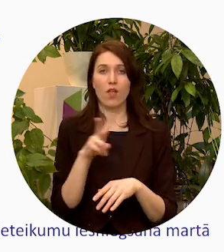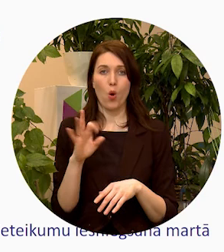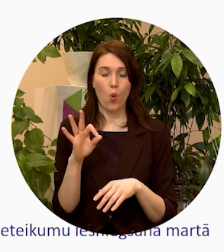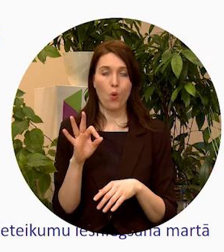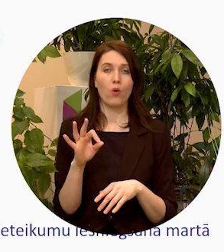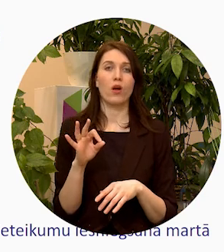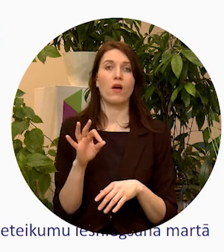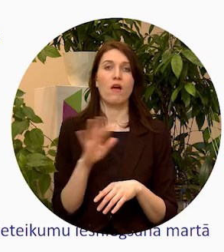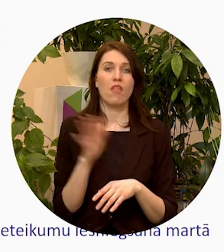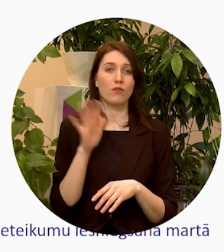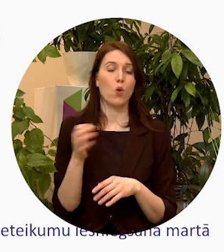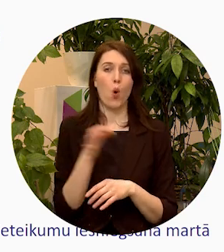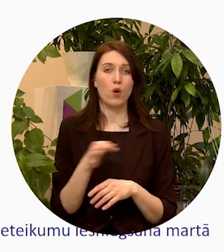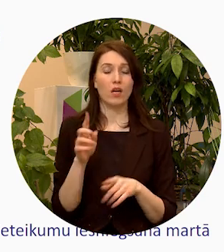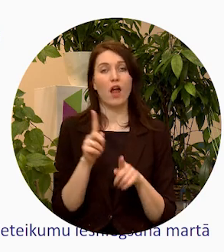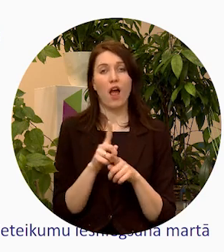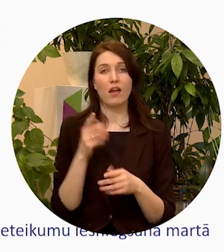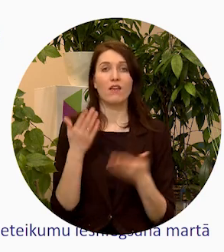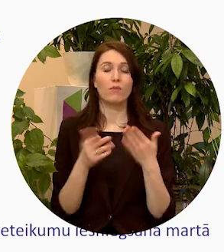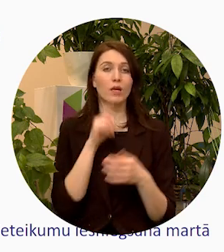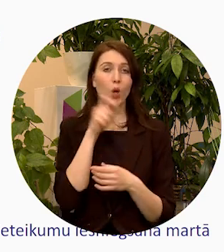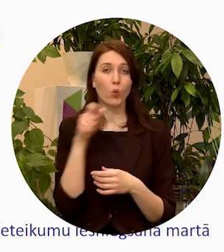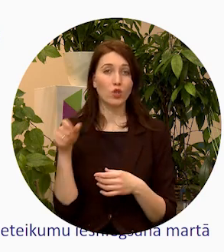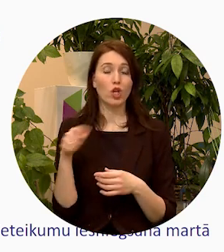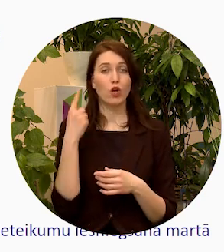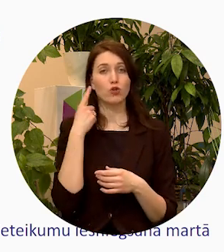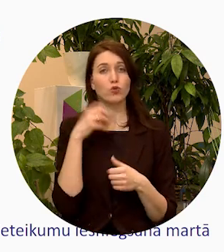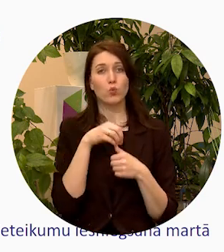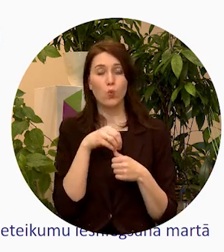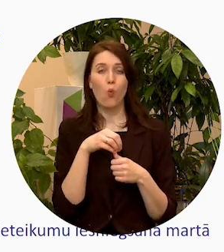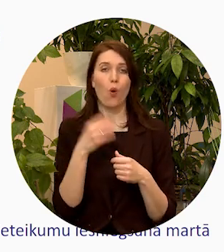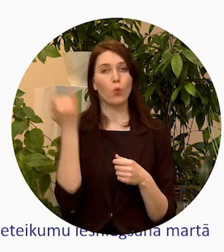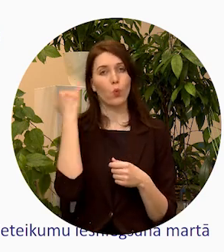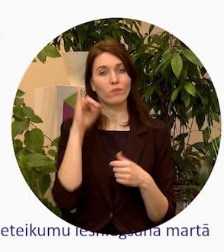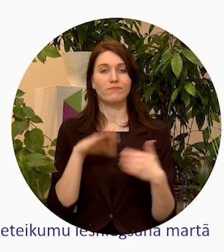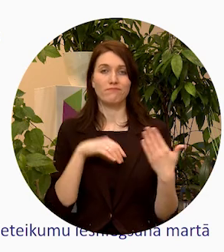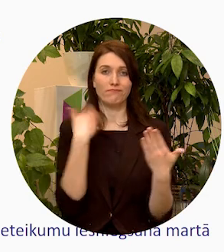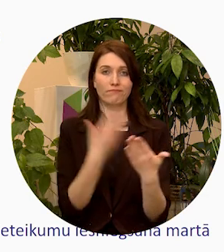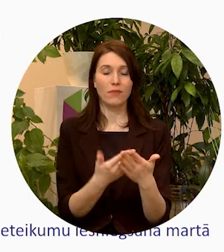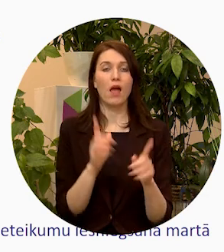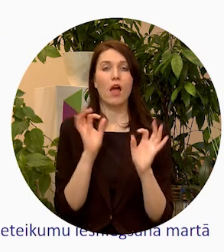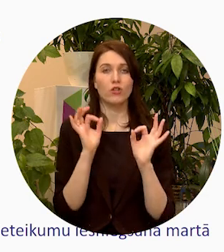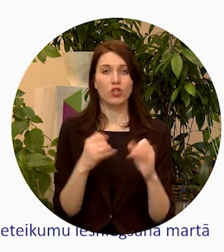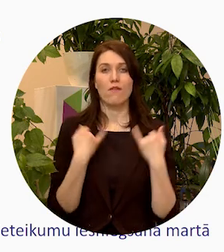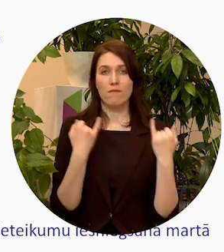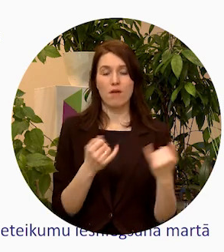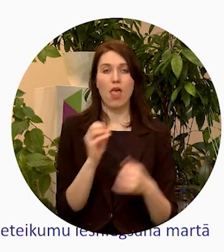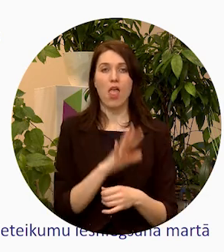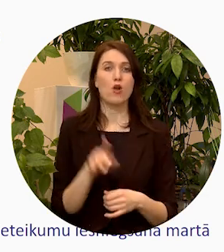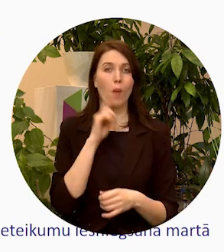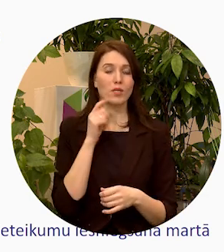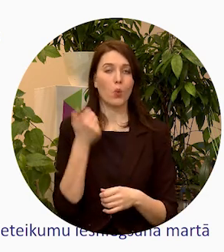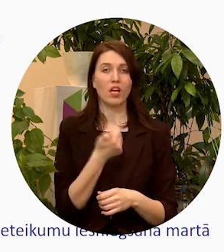organizāciju un, es mēs arī, jauniešu domju iniciatīvas tieši par godu Eiropas jaunatnes